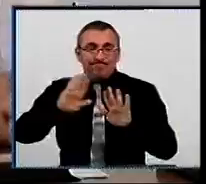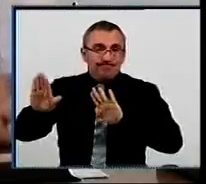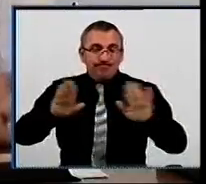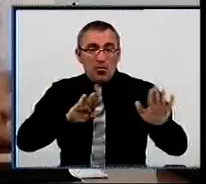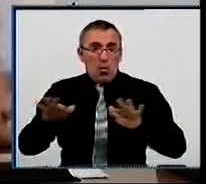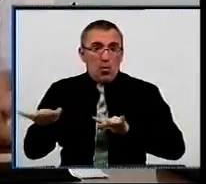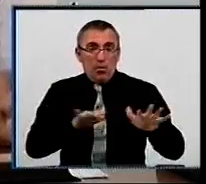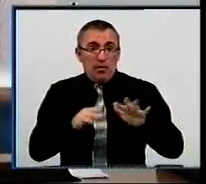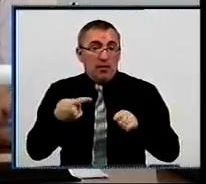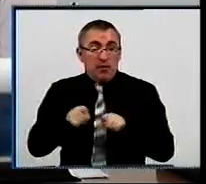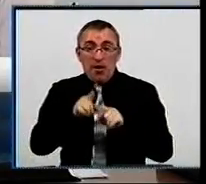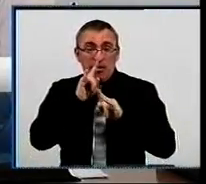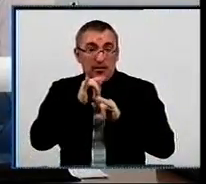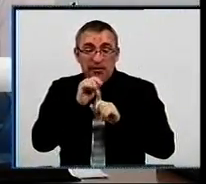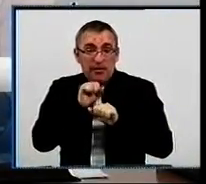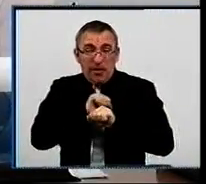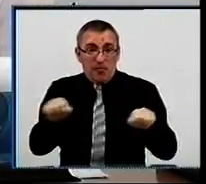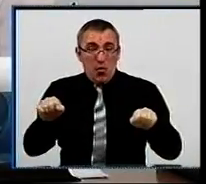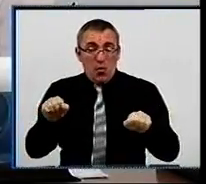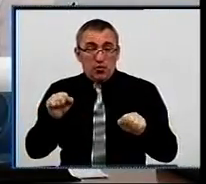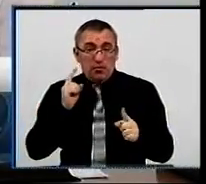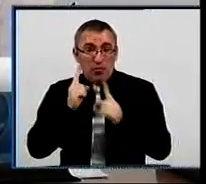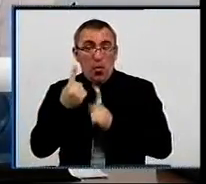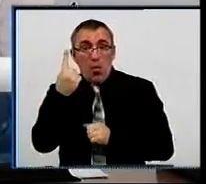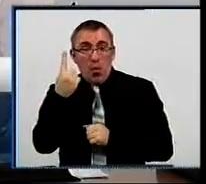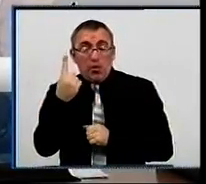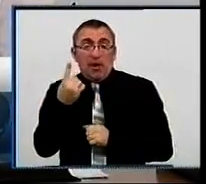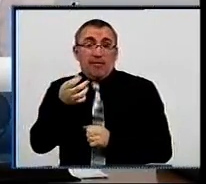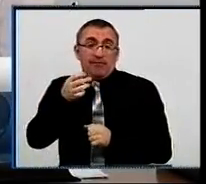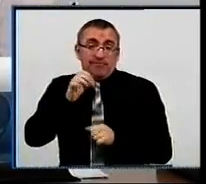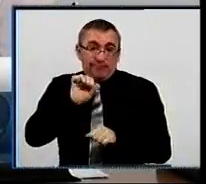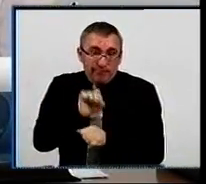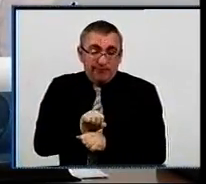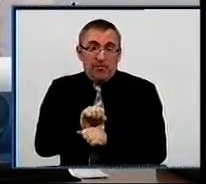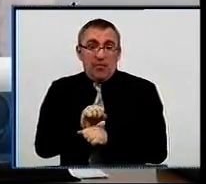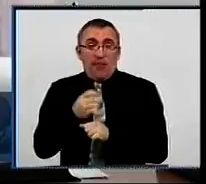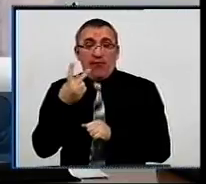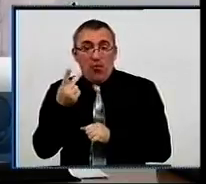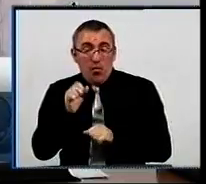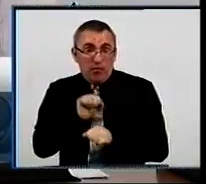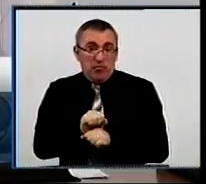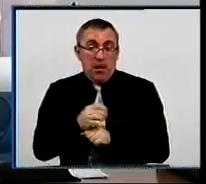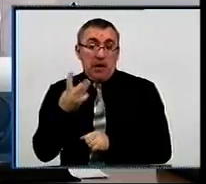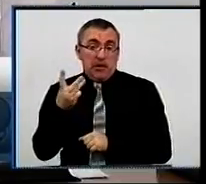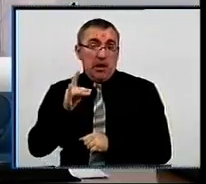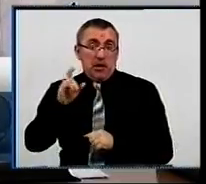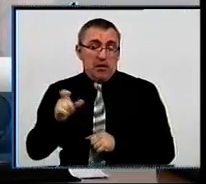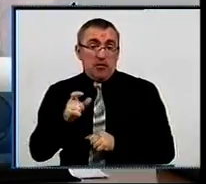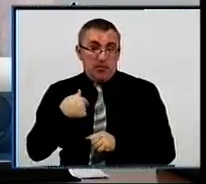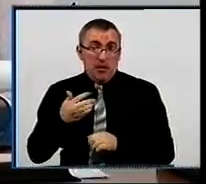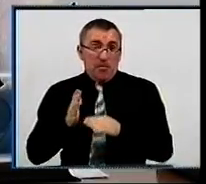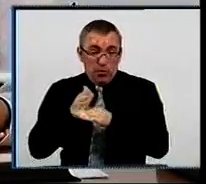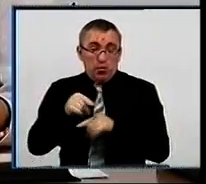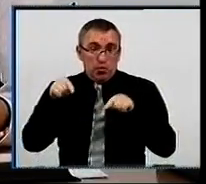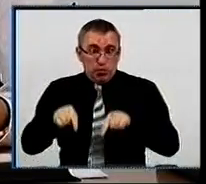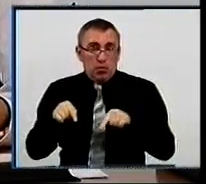Так же ж не можна організовувати. Ну я раз потерплю глотну пілюлю, ну другий раз я глотну пілюлю, а на третій раз я ж прийшов